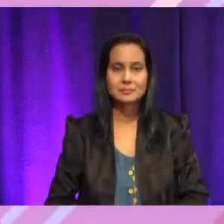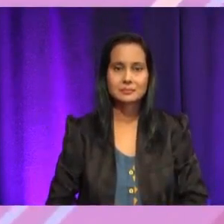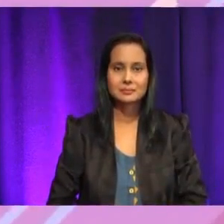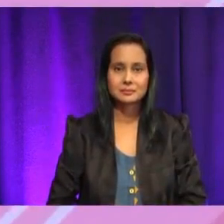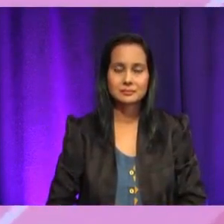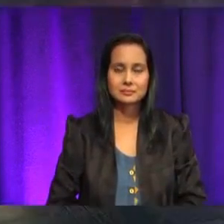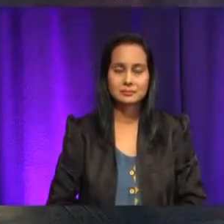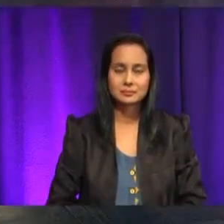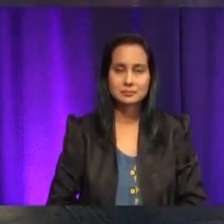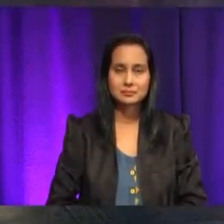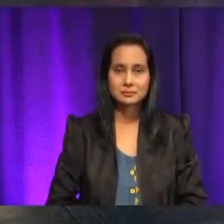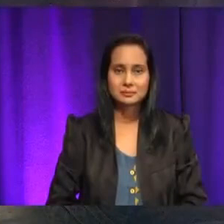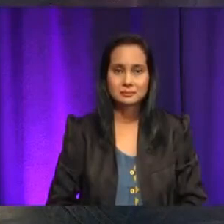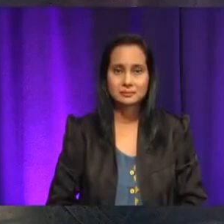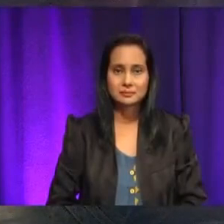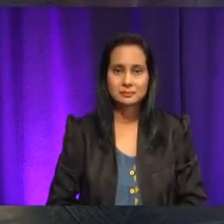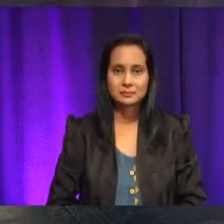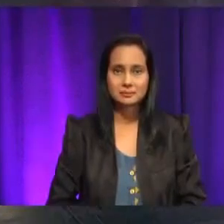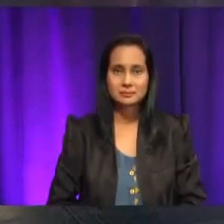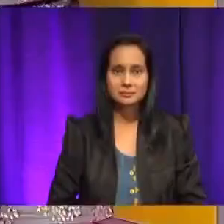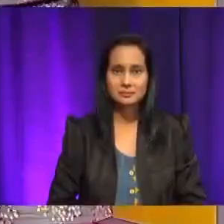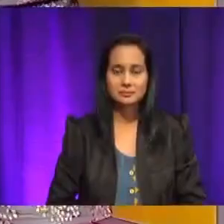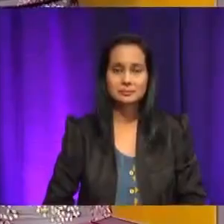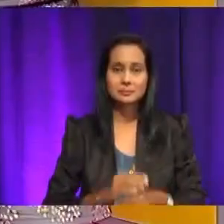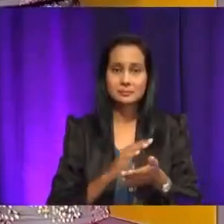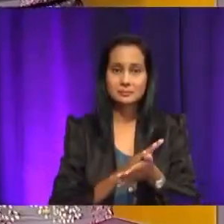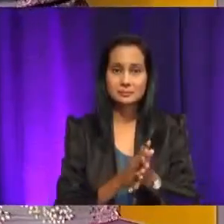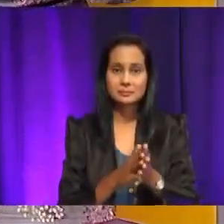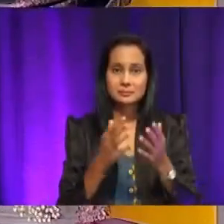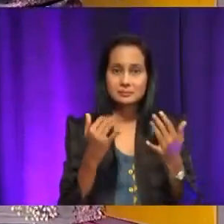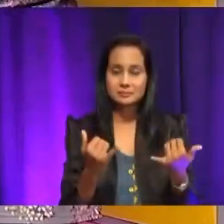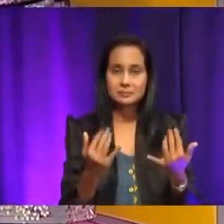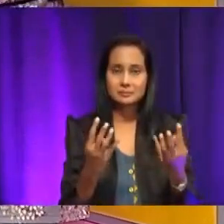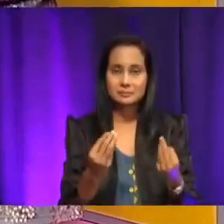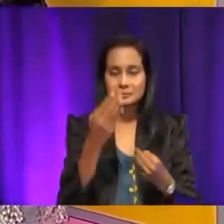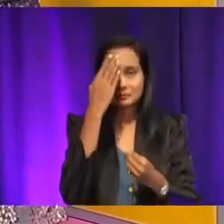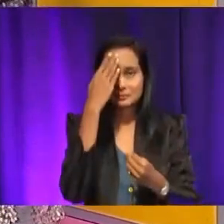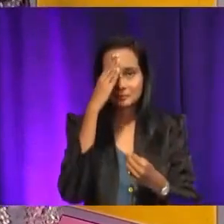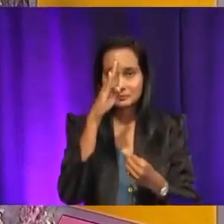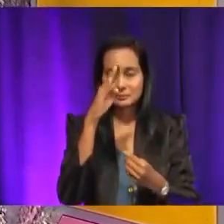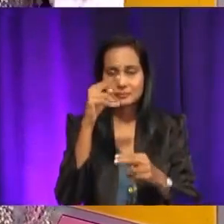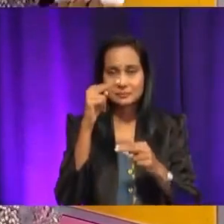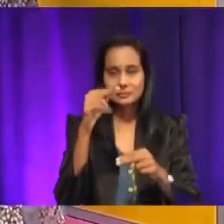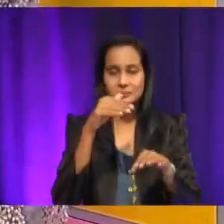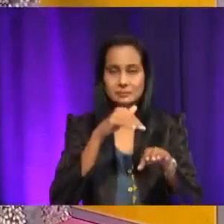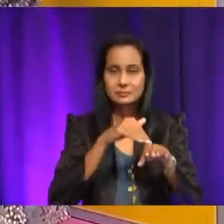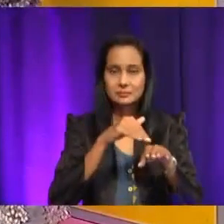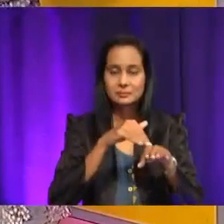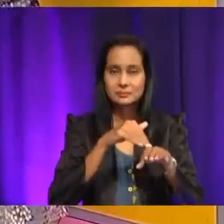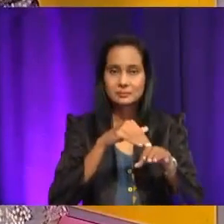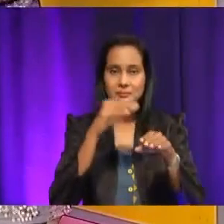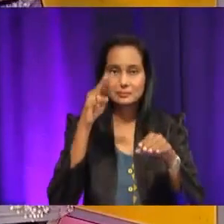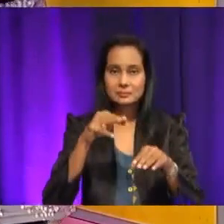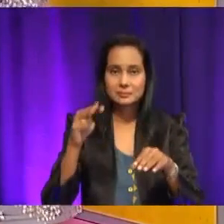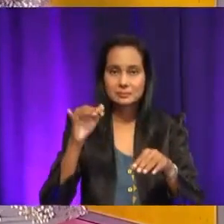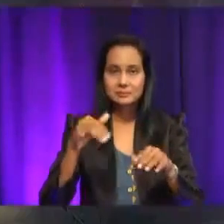Membaca manual yang ditampal di dinding. Jadi, Cikgu nak bagi bintanglah kepada murid-murid yang telah membaca. Jadi, Cikgu bagi